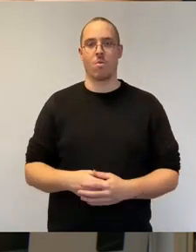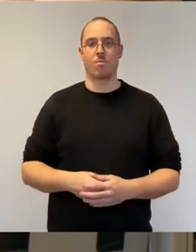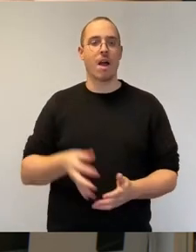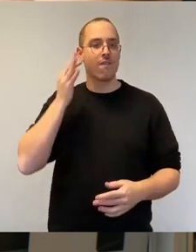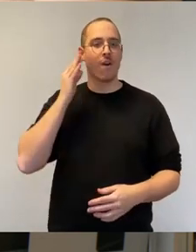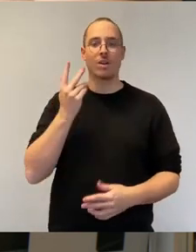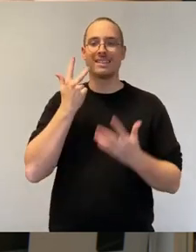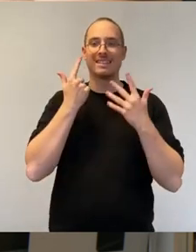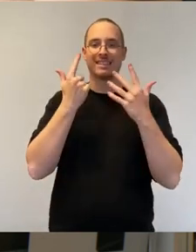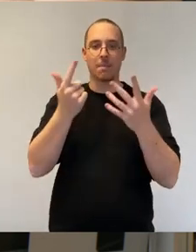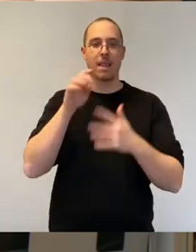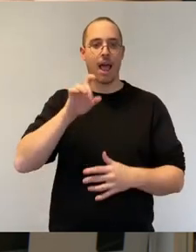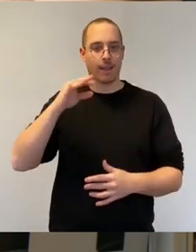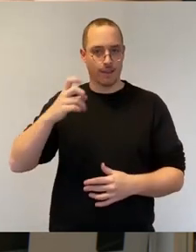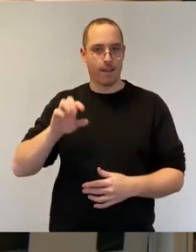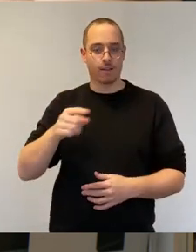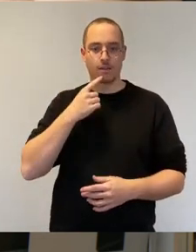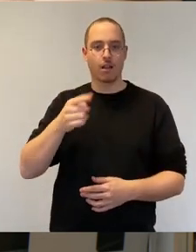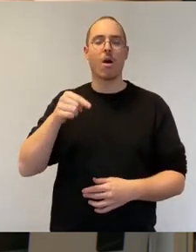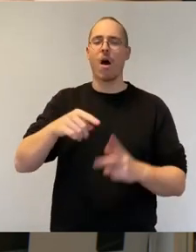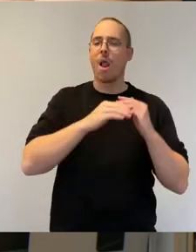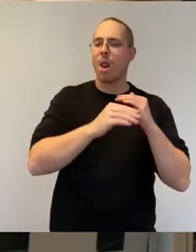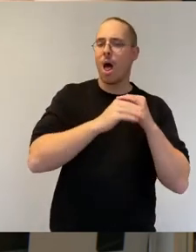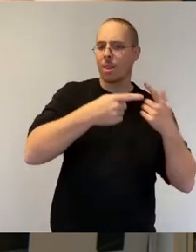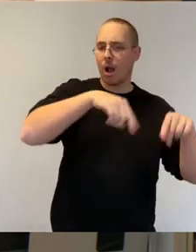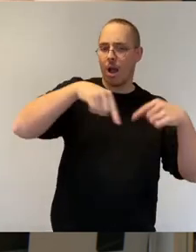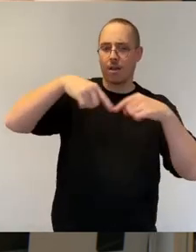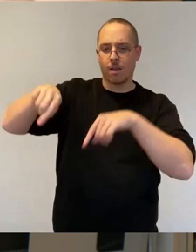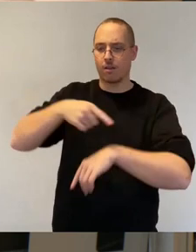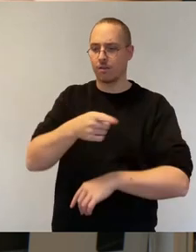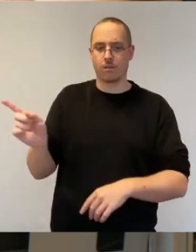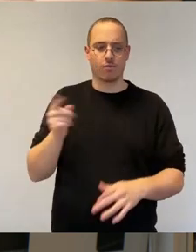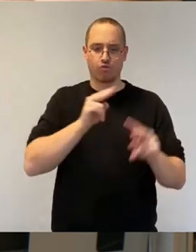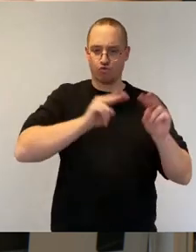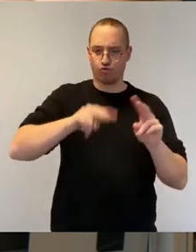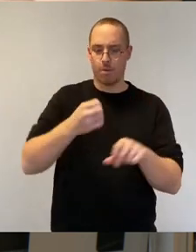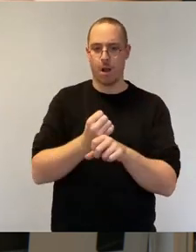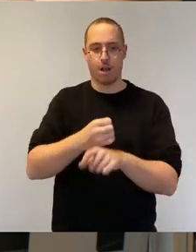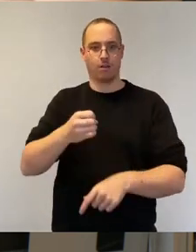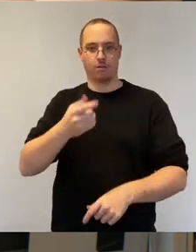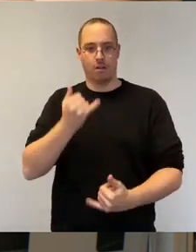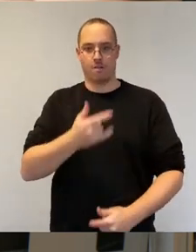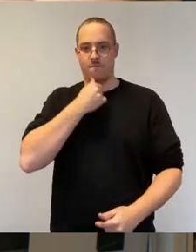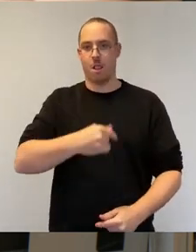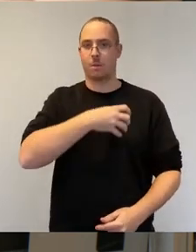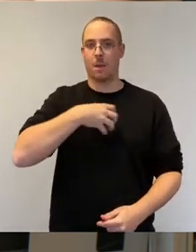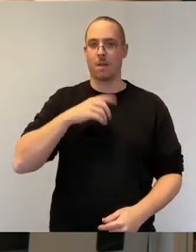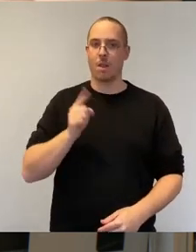da eine Variante, jetzt soll Dresden noch was Eigenes entwickeln, am Ende bei unterschiedlichen Anbietern mit unterschiedlichen